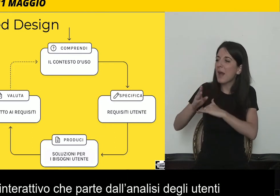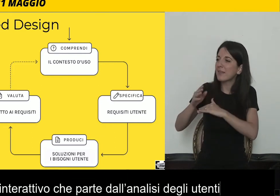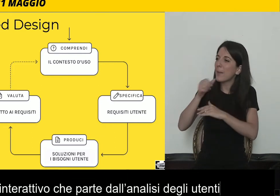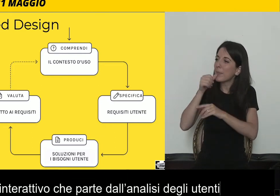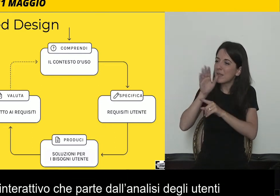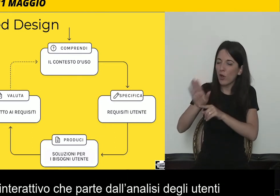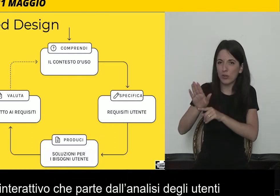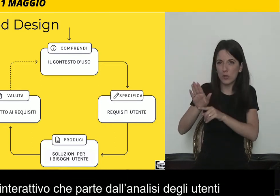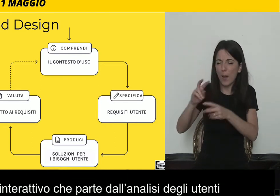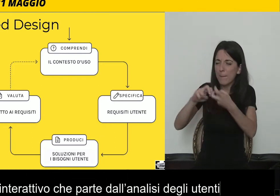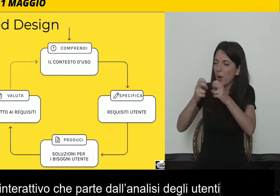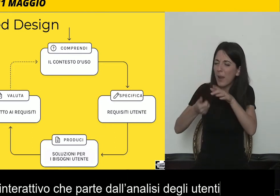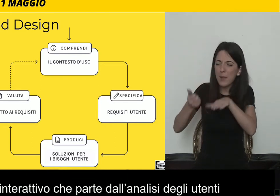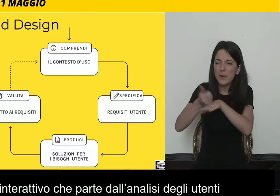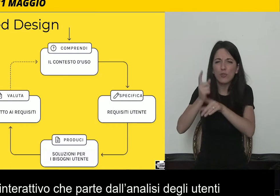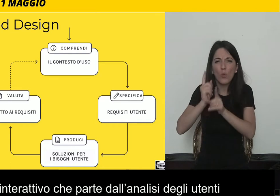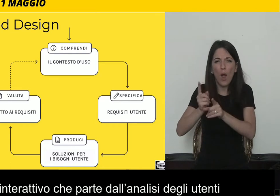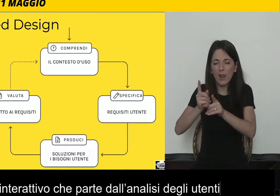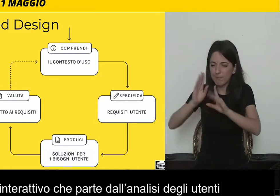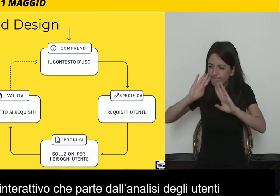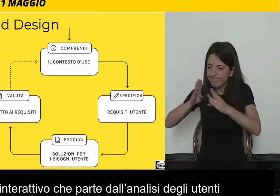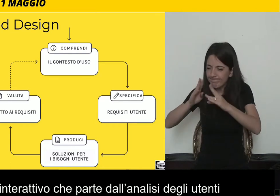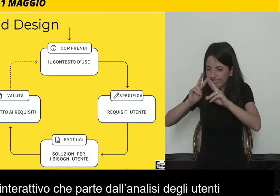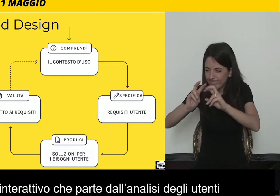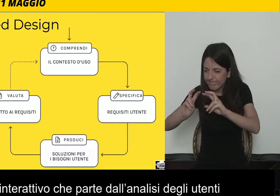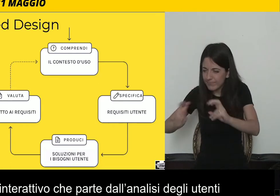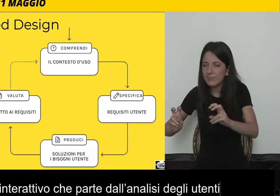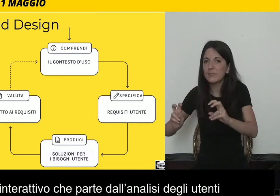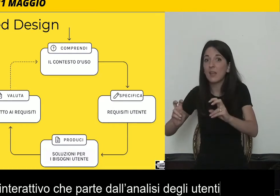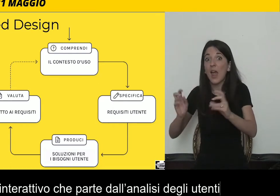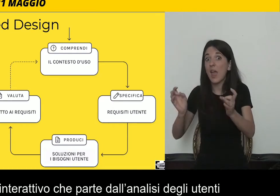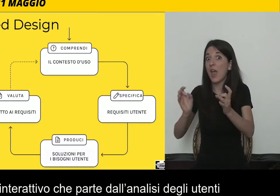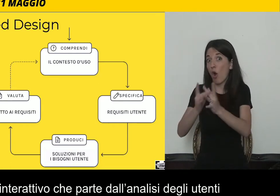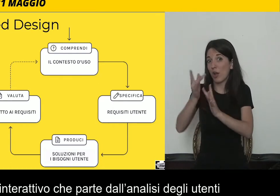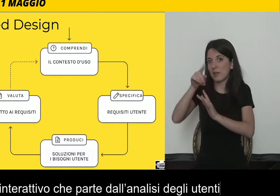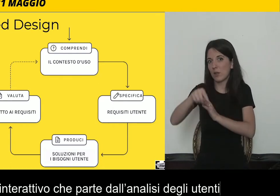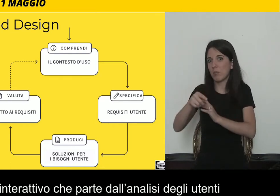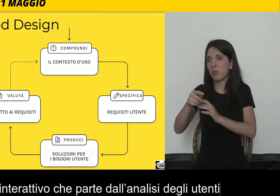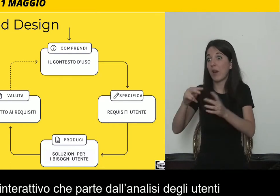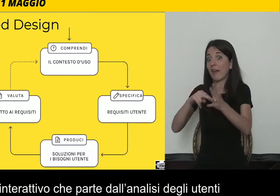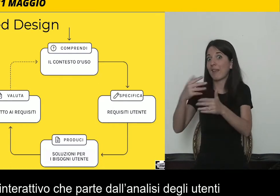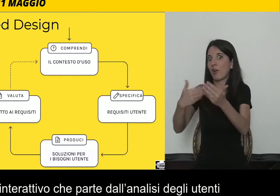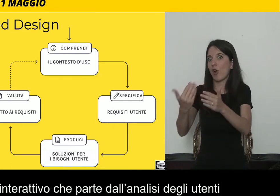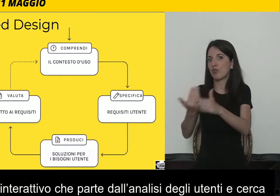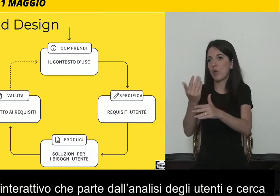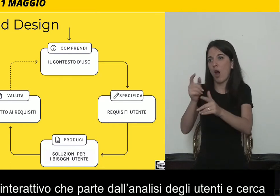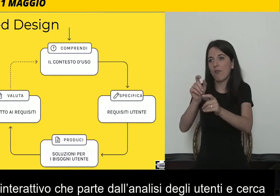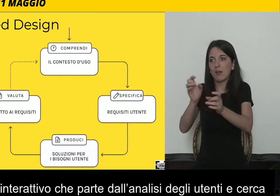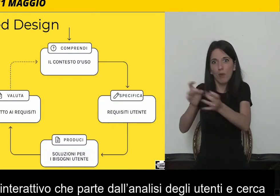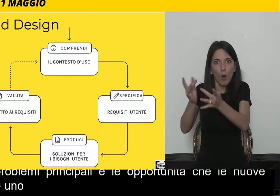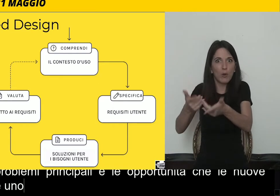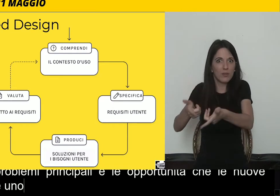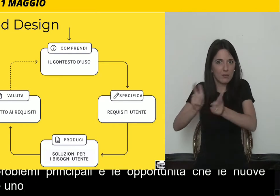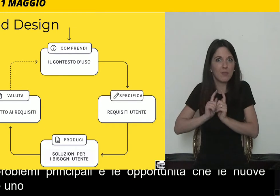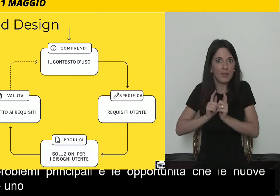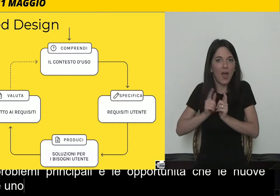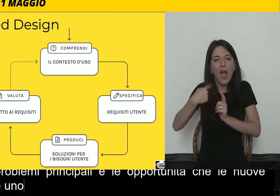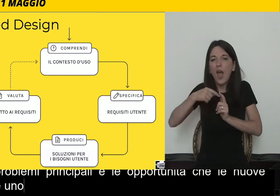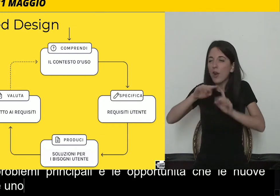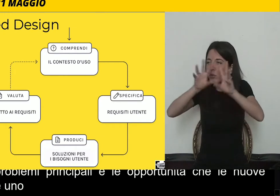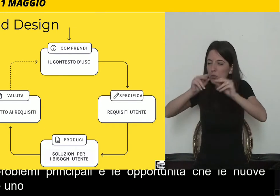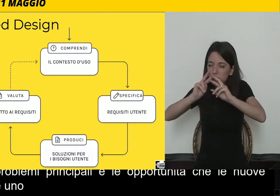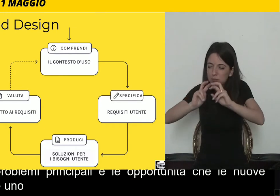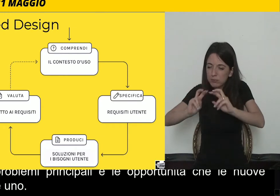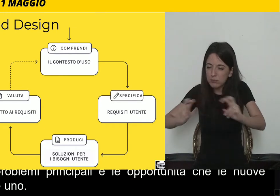opportunità che nuove tecnologie possono offrire. E quindi sulla base di questa osservazione, sulla base di questa specifica